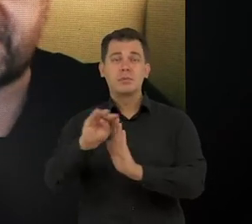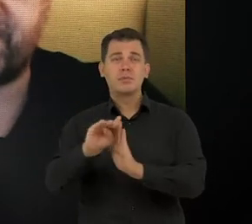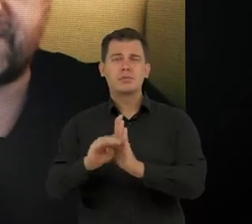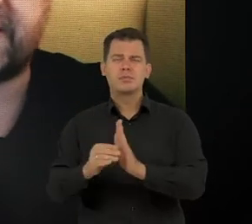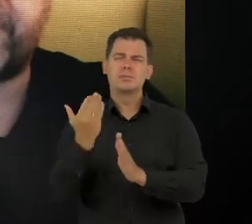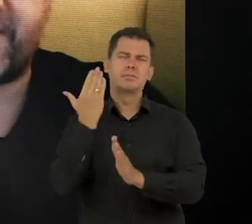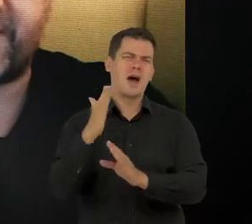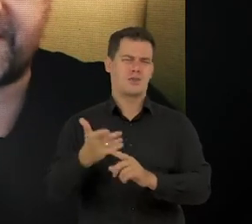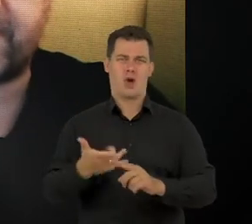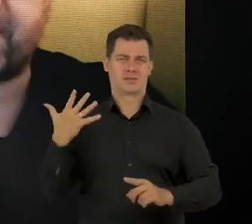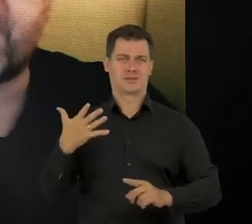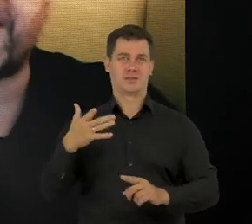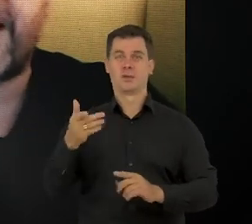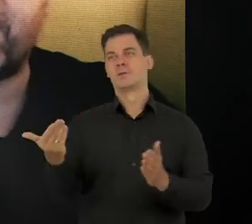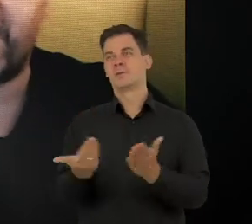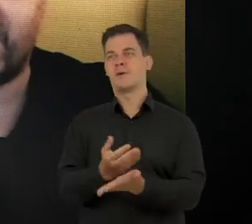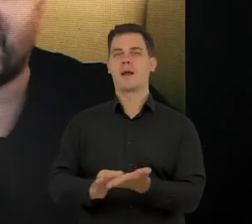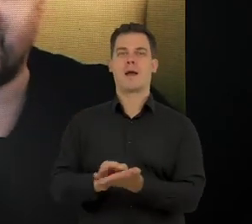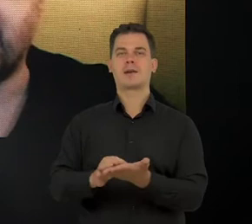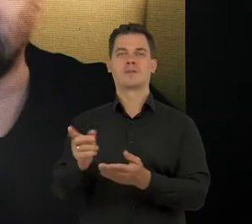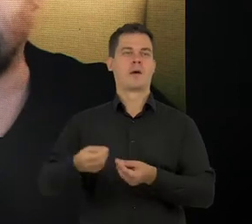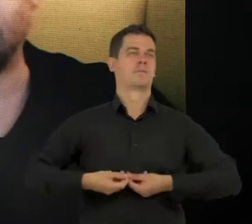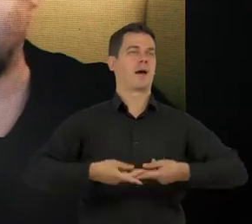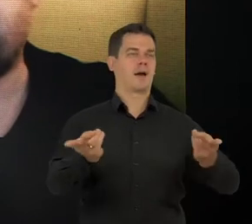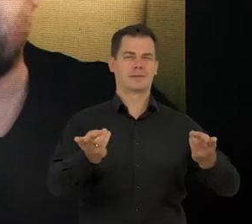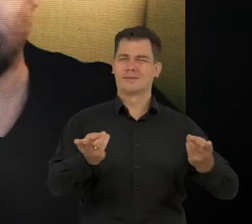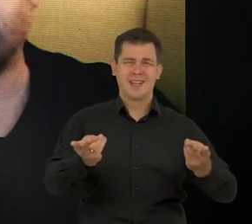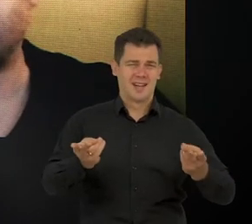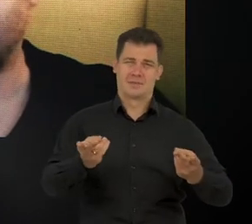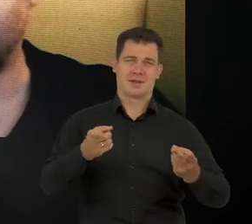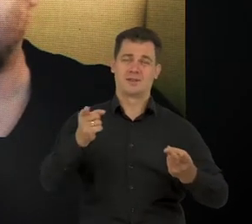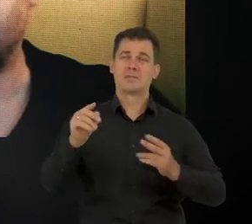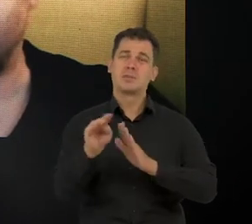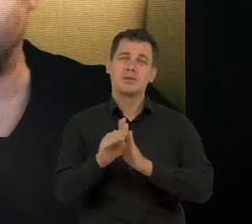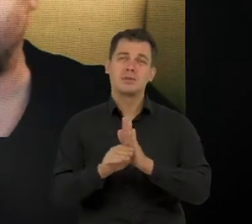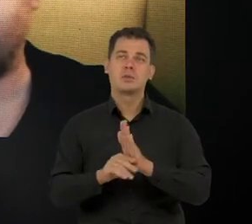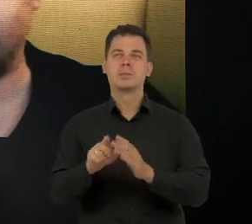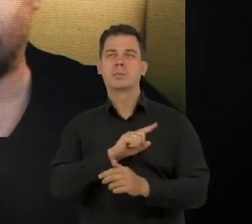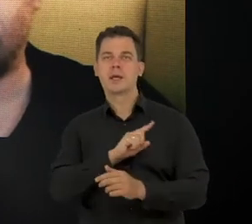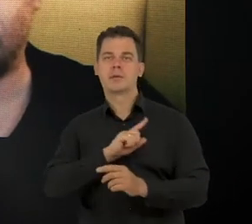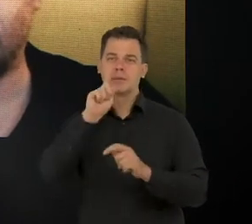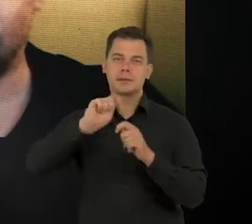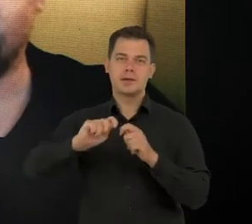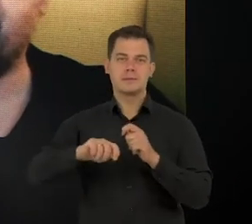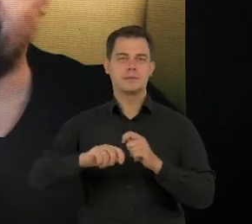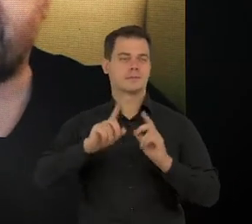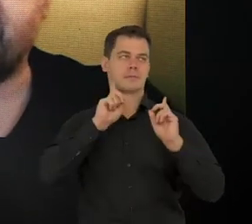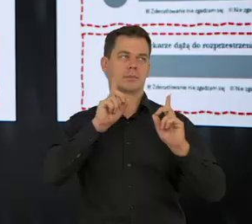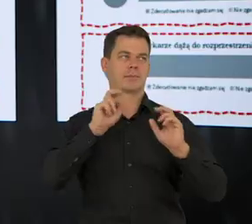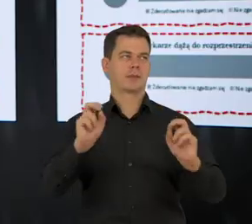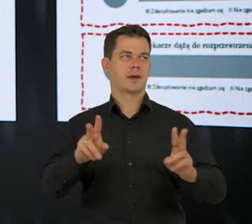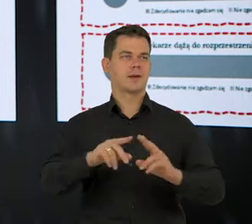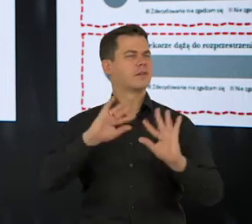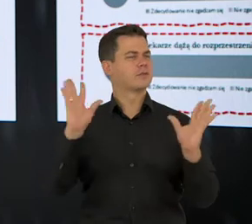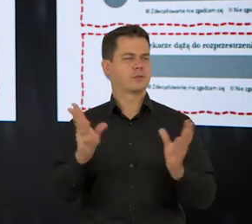obostrzenia związane z wprowadzeniem jakiegokolwiek leku na rynek, tak że mówienie o czymś takim jest bardzo, bardzo złe.